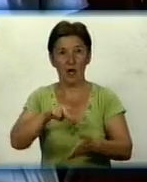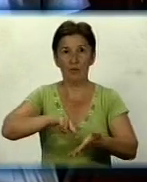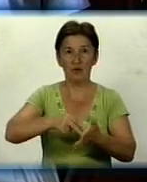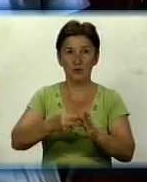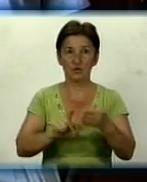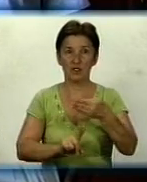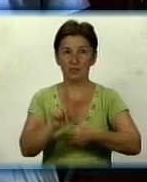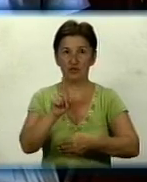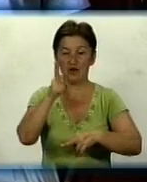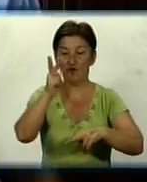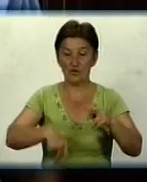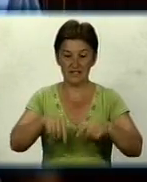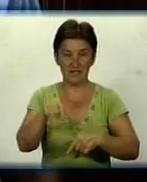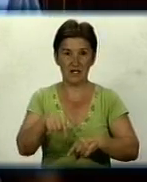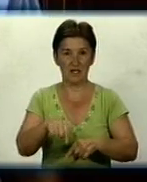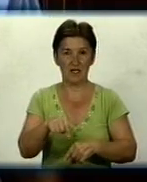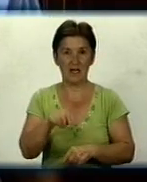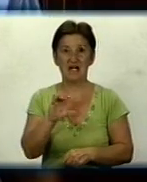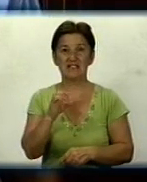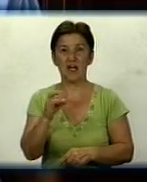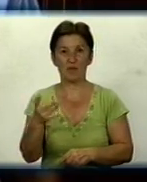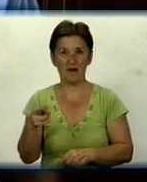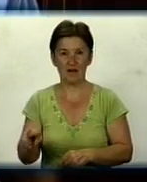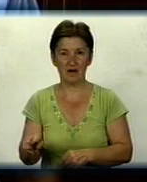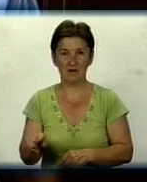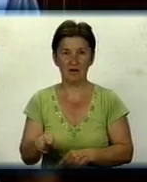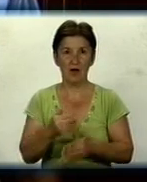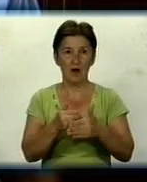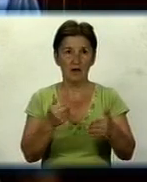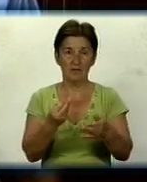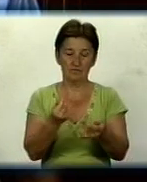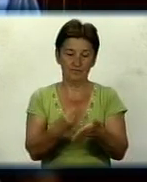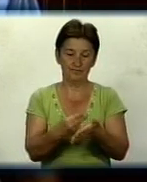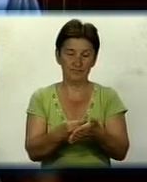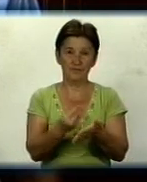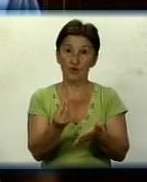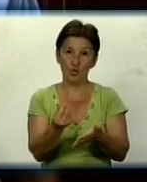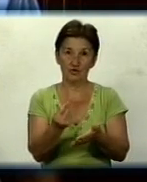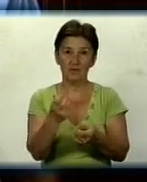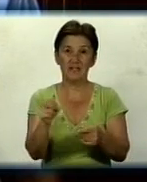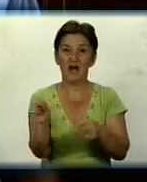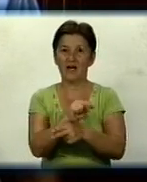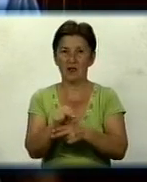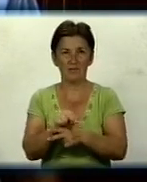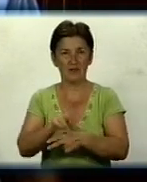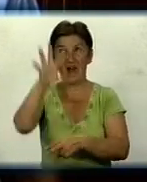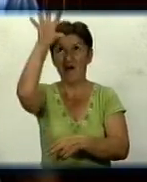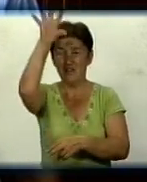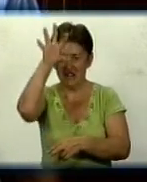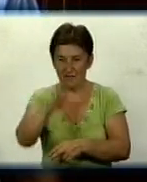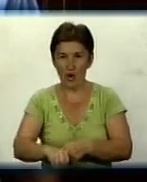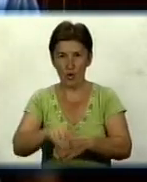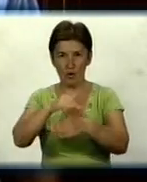розпочати уже в кінці серпня. Орієнтовна сума коштів, яка передбачена на ремонт повністю всього під'їзду,